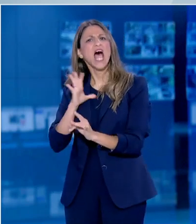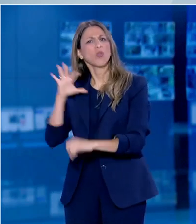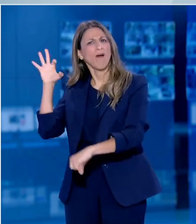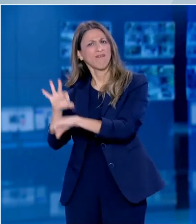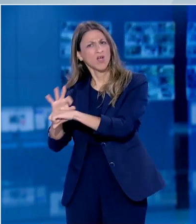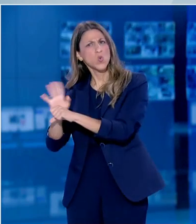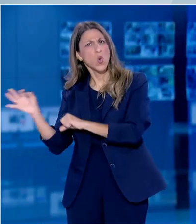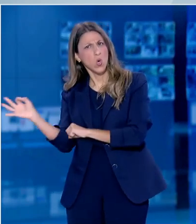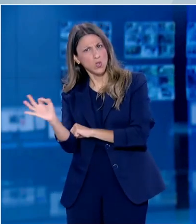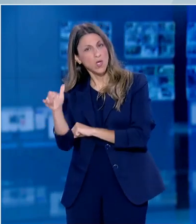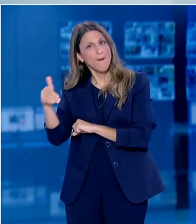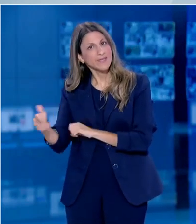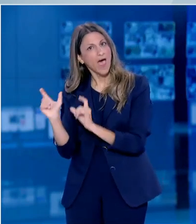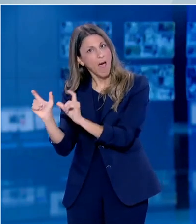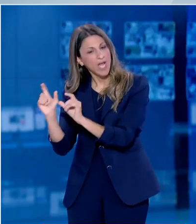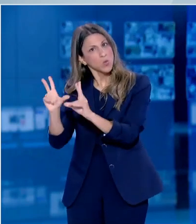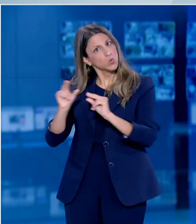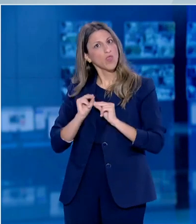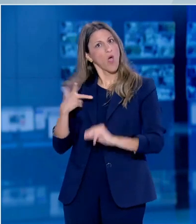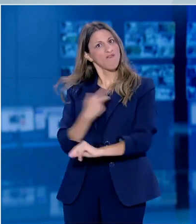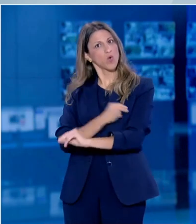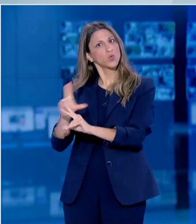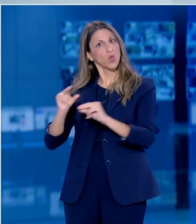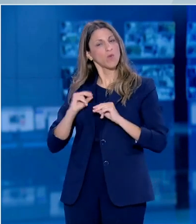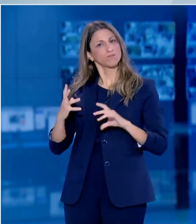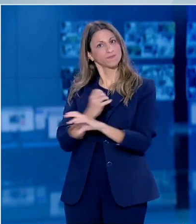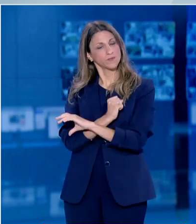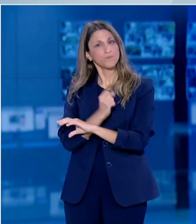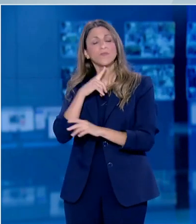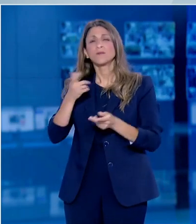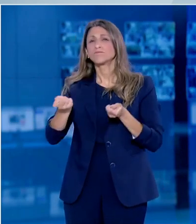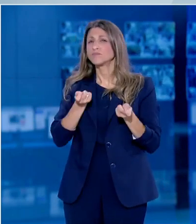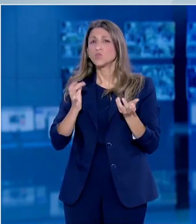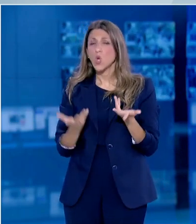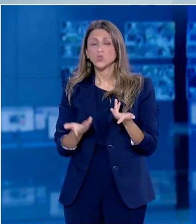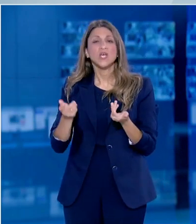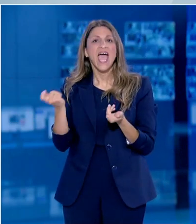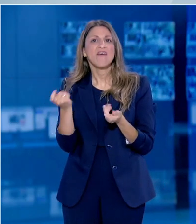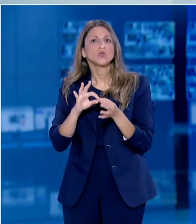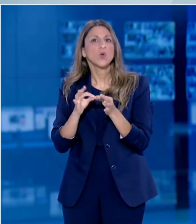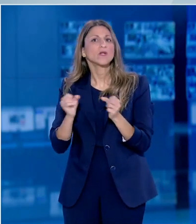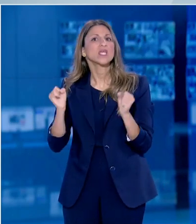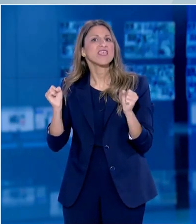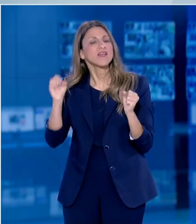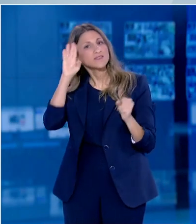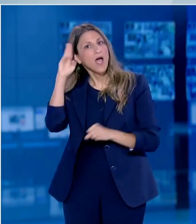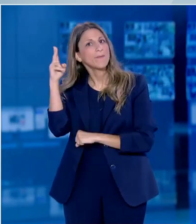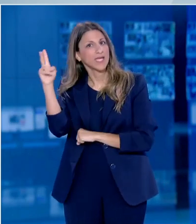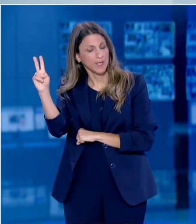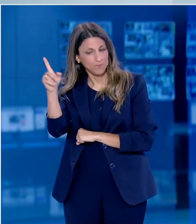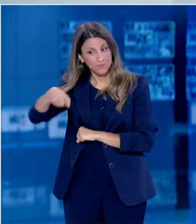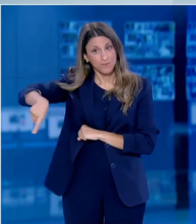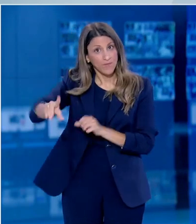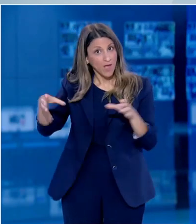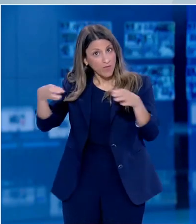ανέρωσαν από τη λίμωξη με το νέο κορονοϊό. Η μελέτη διεξήχθη από το Εθνικό Ίδρυμα Υγείας των ΙΠΑ. Στους συμμετέχοντες χορηγήθηκαν